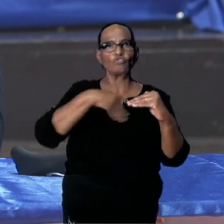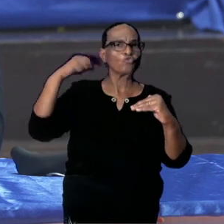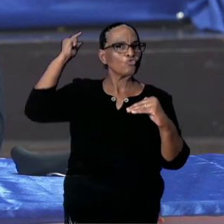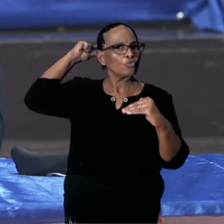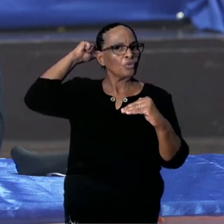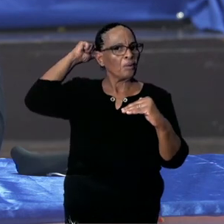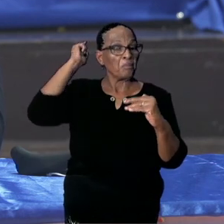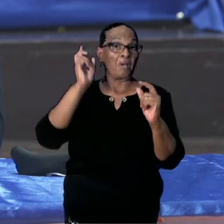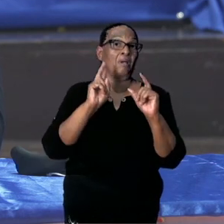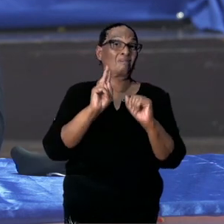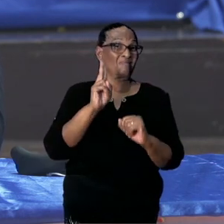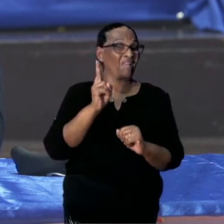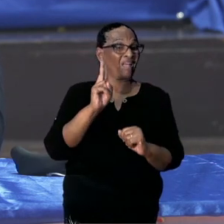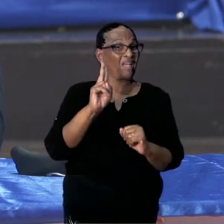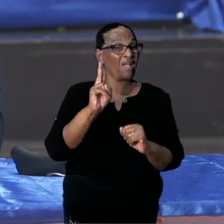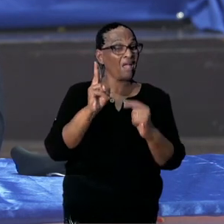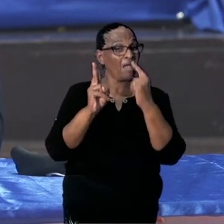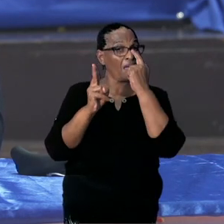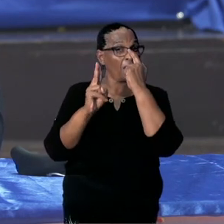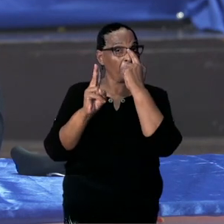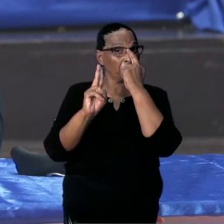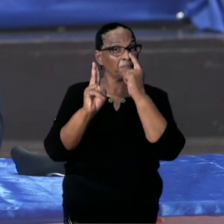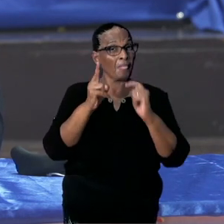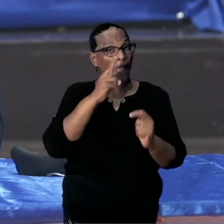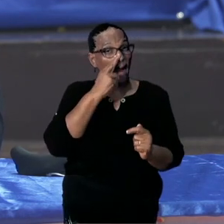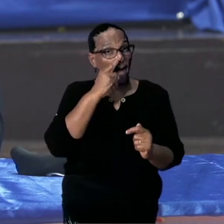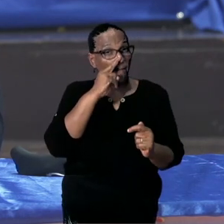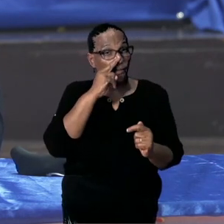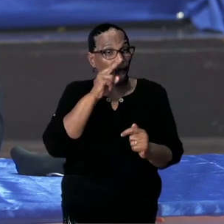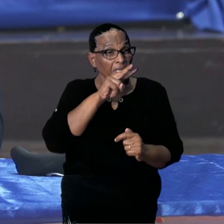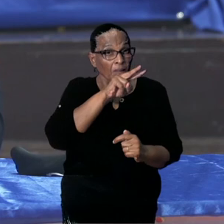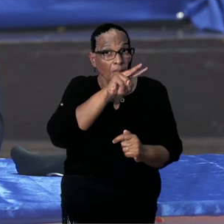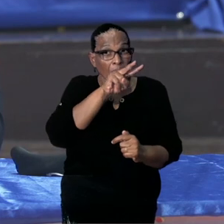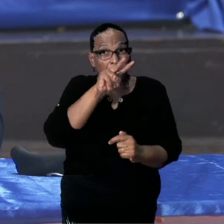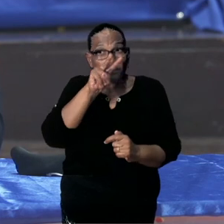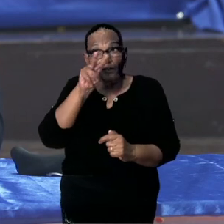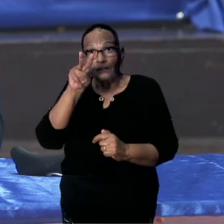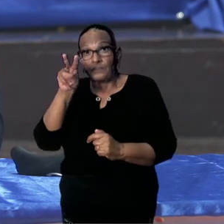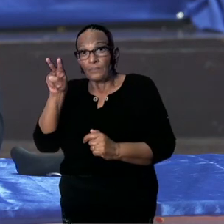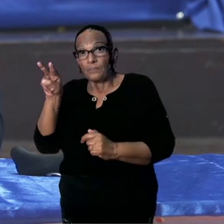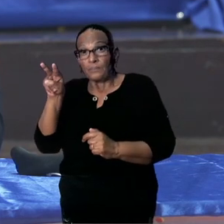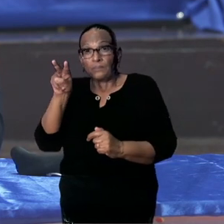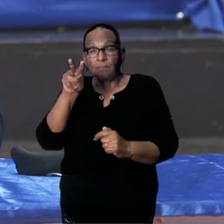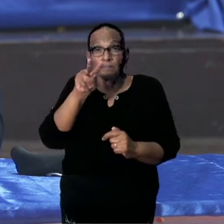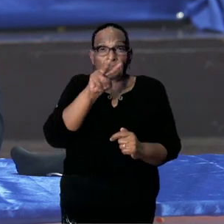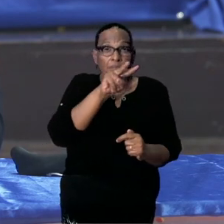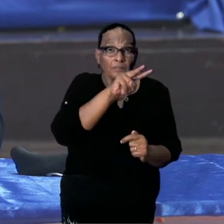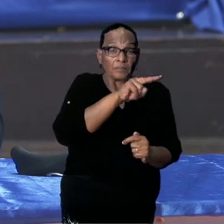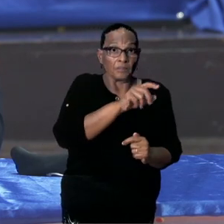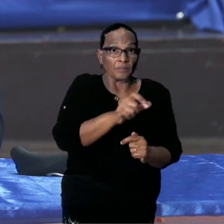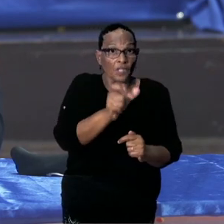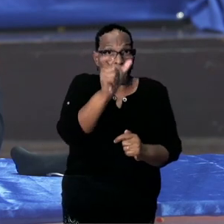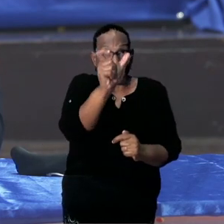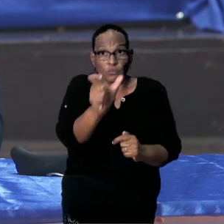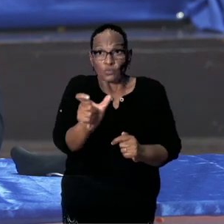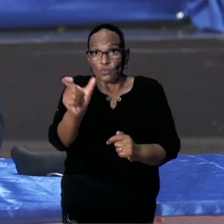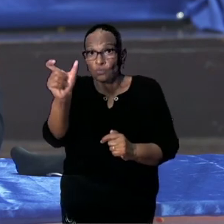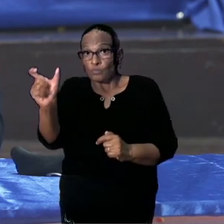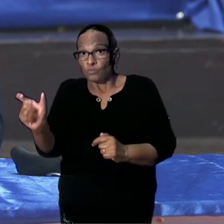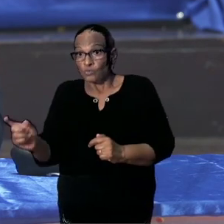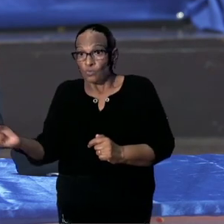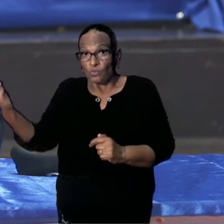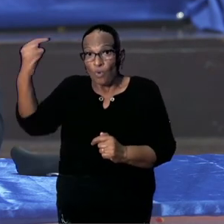gaan we echt wel proberen. Goed overzicht op te hebben. Dus geen personen van die landen naar